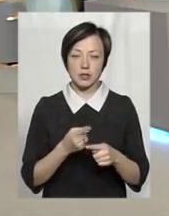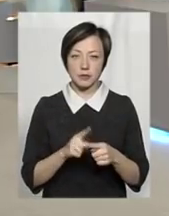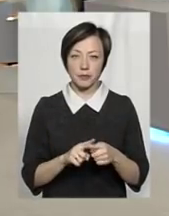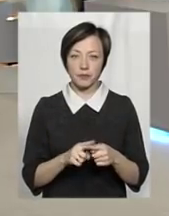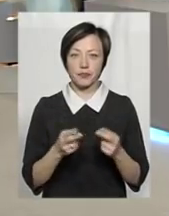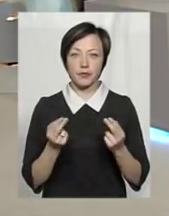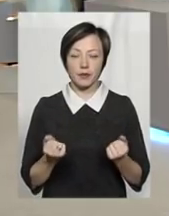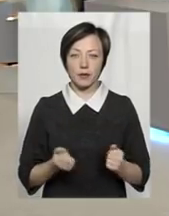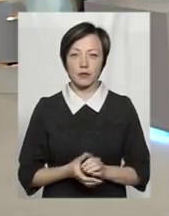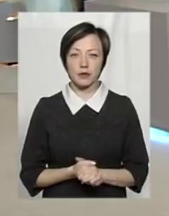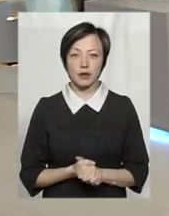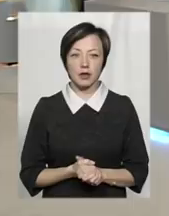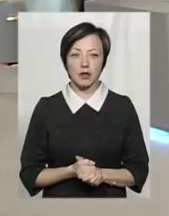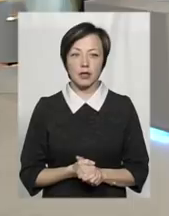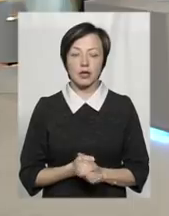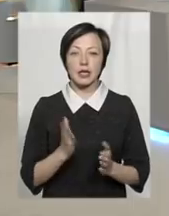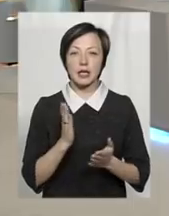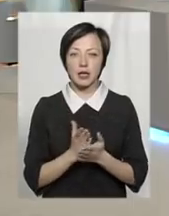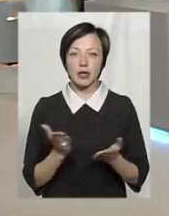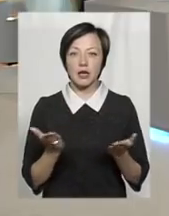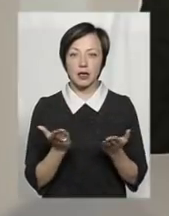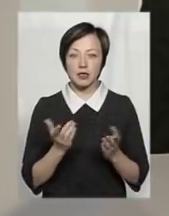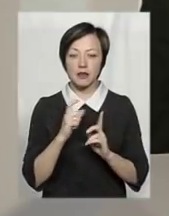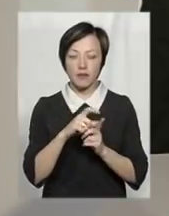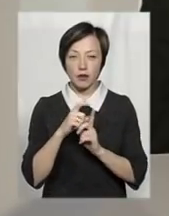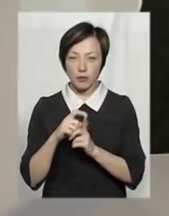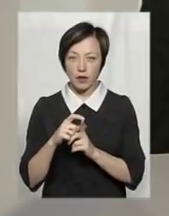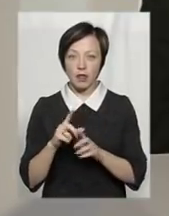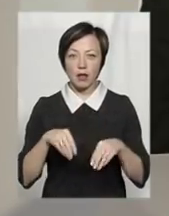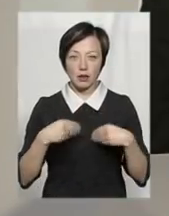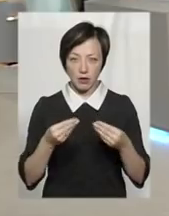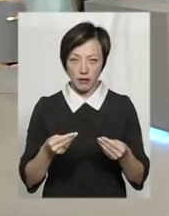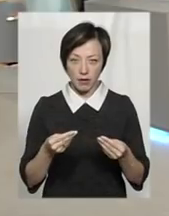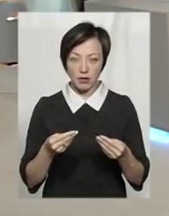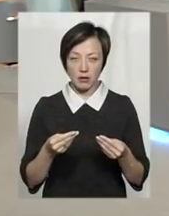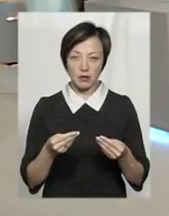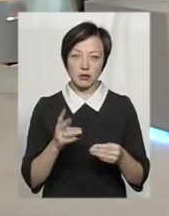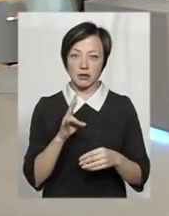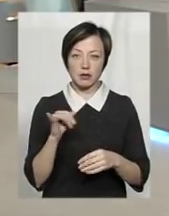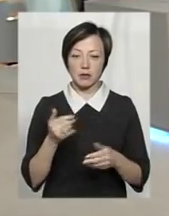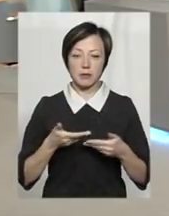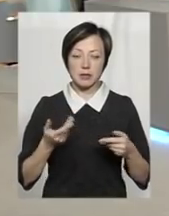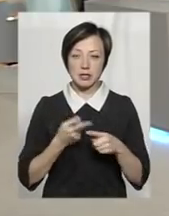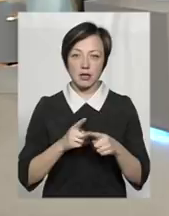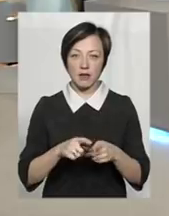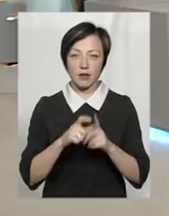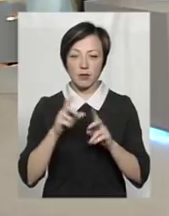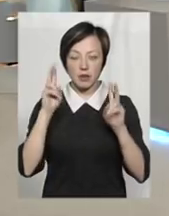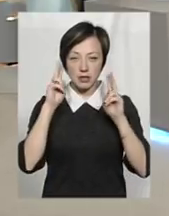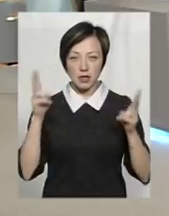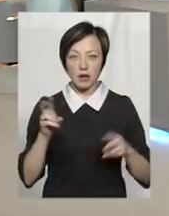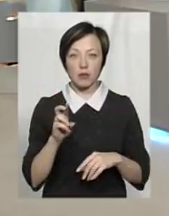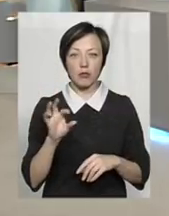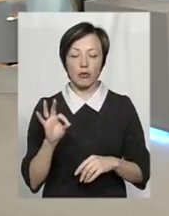Ну так. Є якісь відповіді? Надавали вони? Ні. Ми цих відповідей не знаємо, тому що